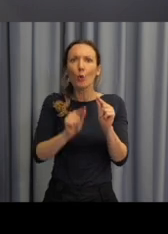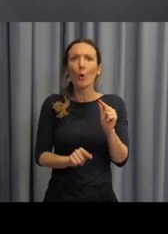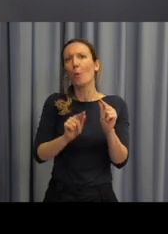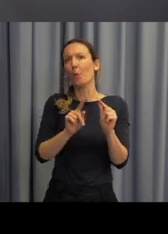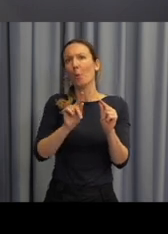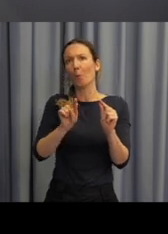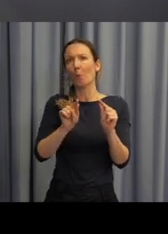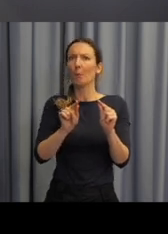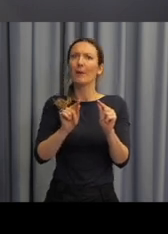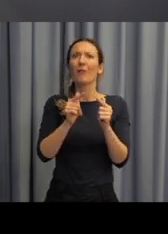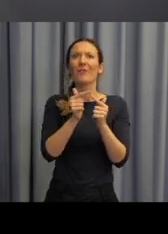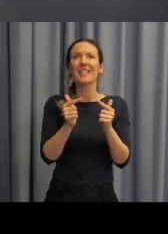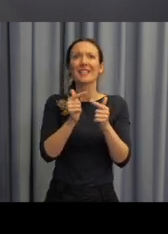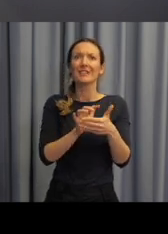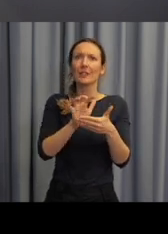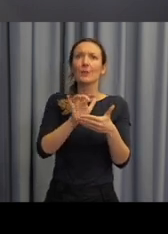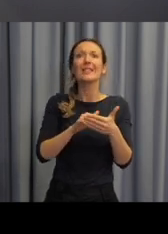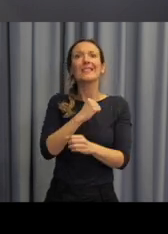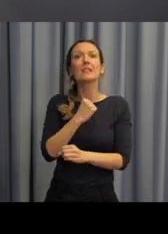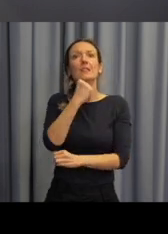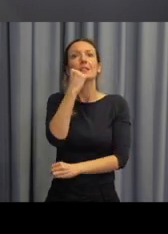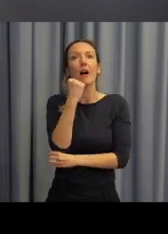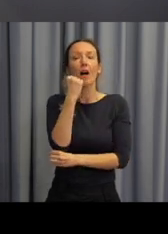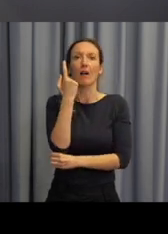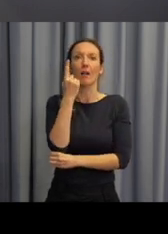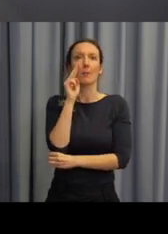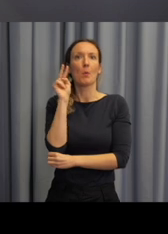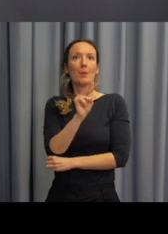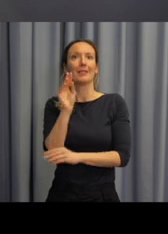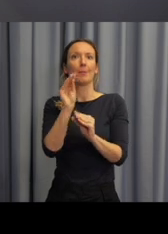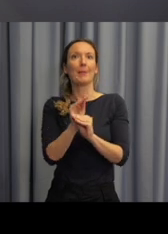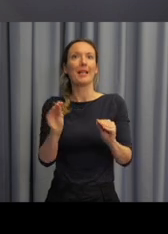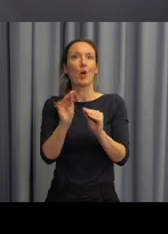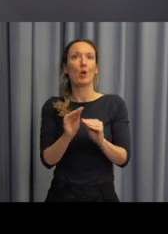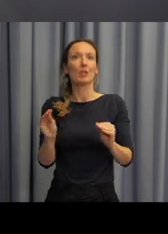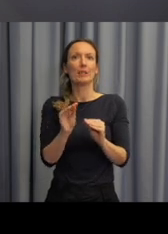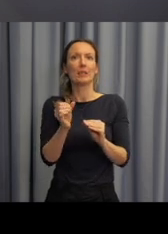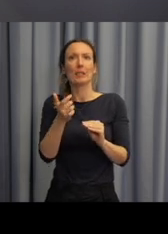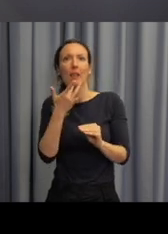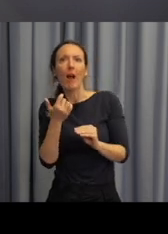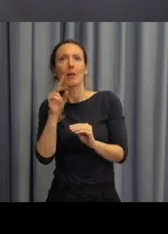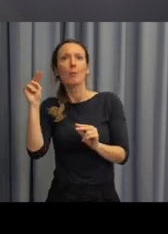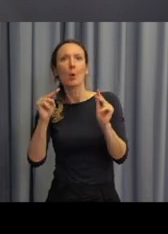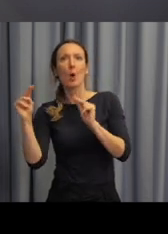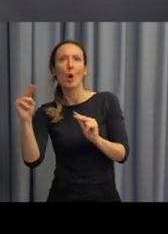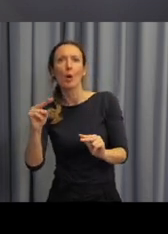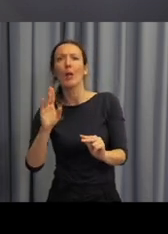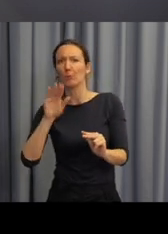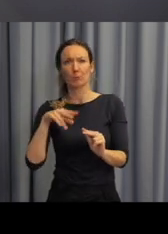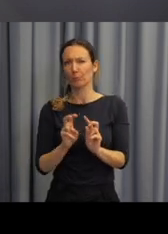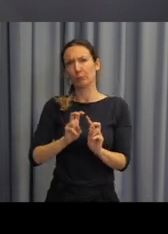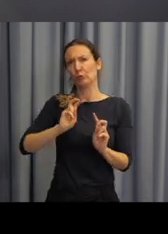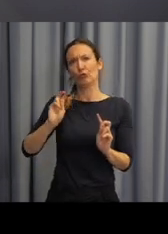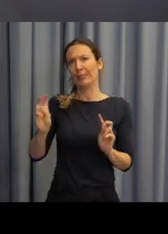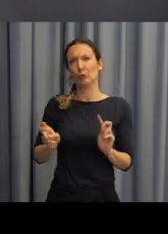části, které více vysvětlují, jaký je základní pedagogický koncept a všechny ty další aspekty, které byly na tom